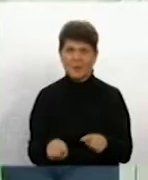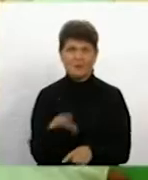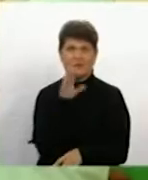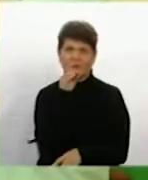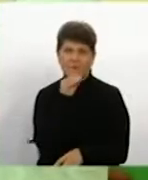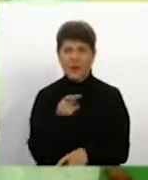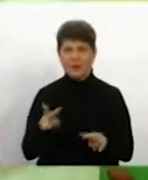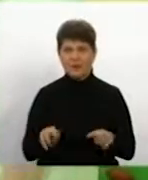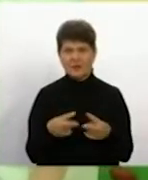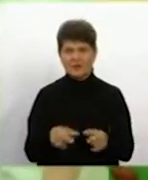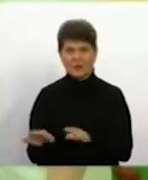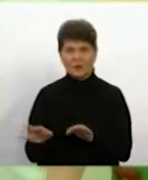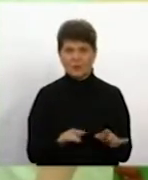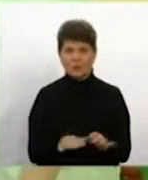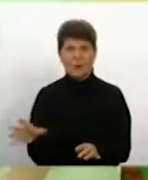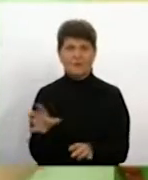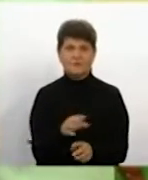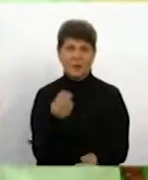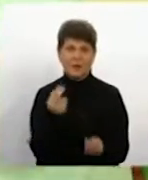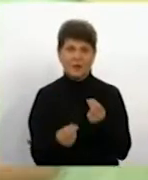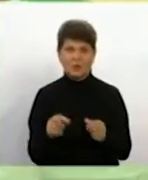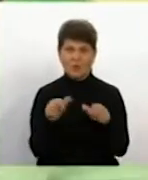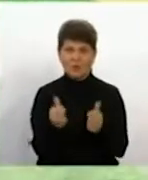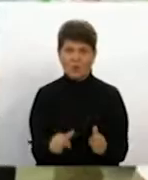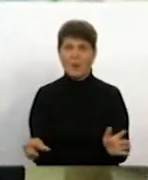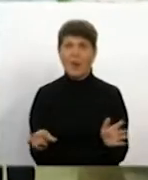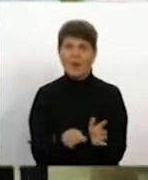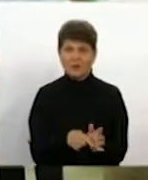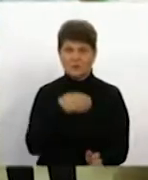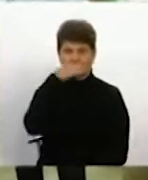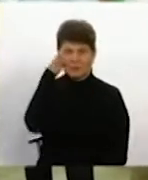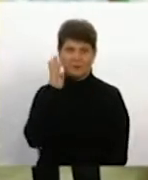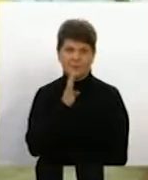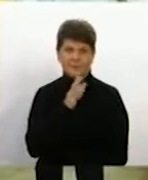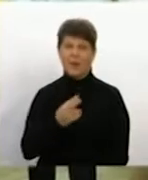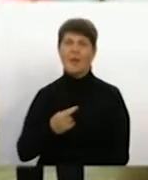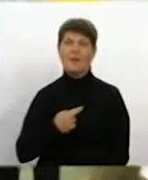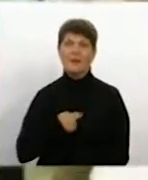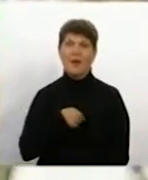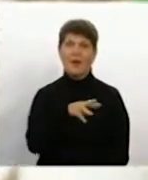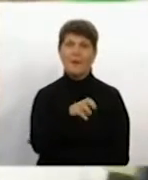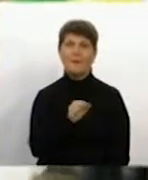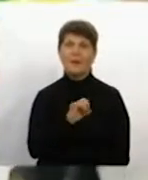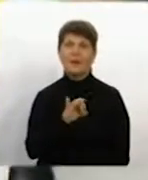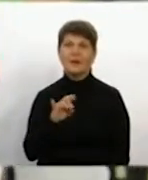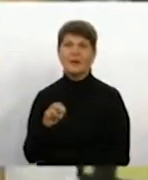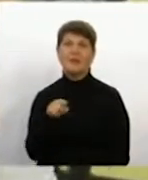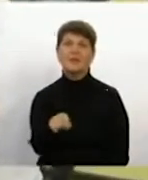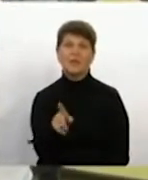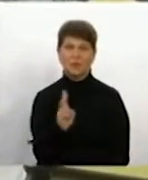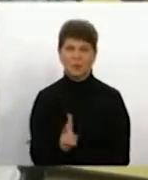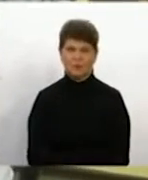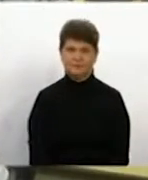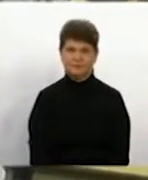танцювальні рухи. Усе в ігровій формі та разом з батьками. Я Марина, а ти хто? Хто ти?